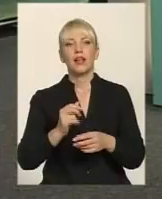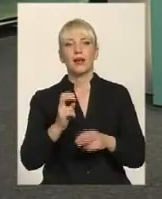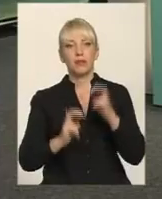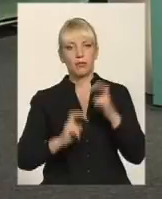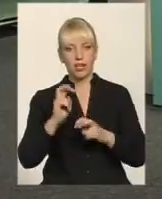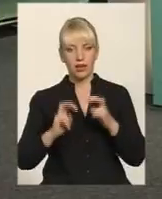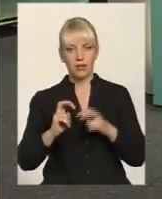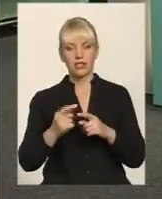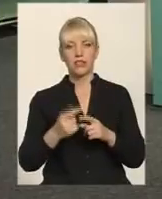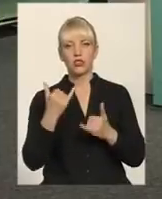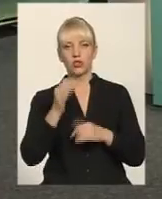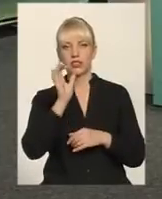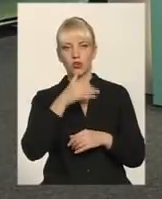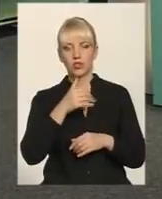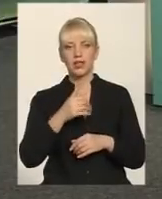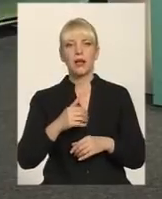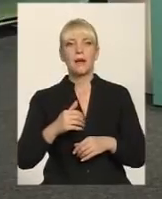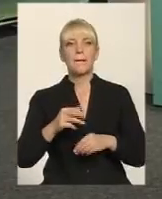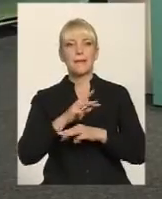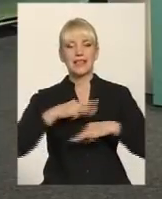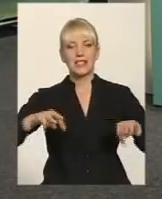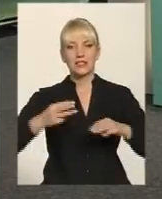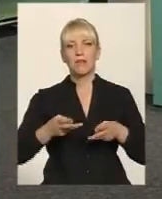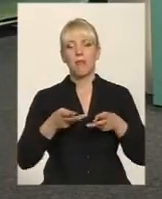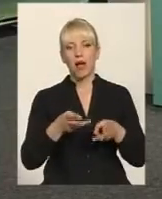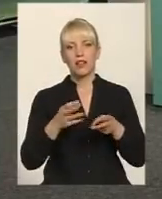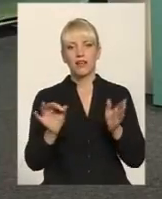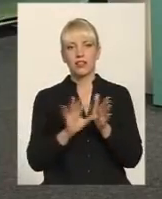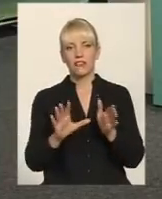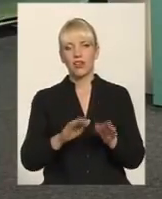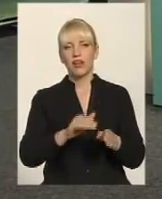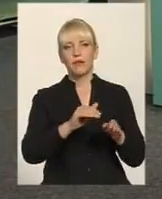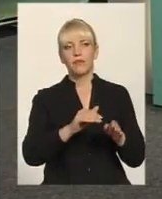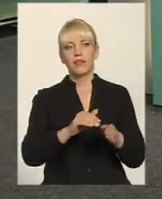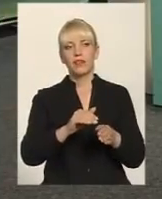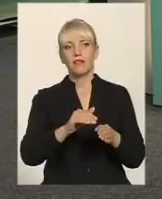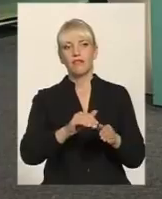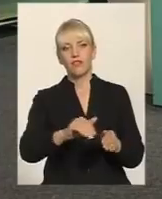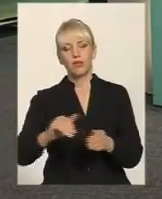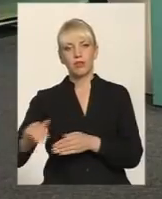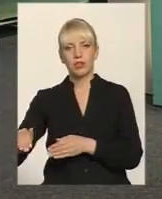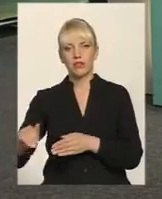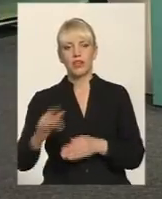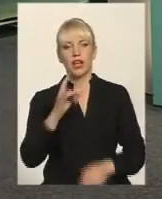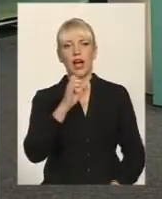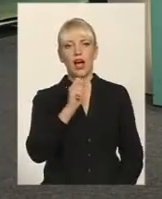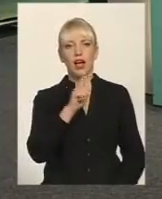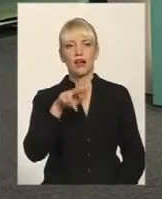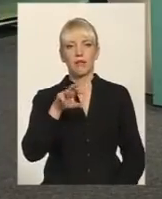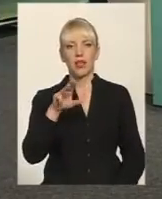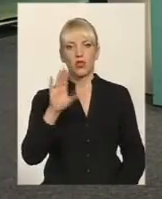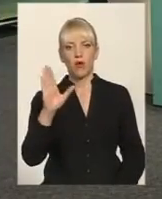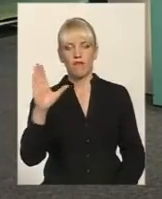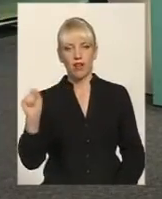дуже серйозно міністр палива та енергетики відсторонив від впливу на енергетичну тему Ріната Ахмєтова. І